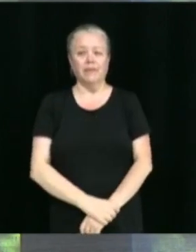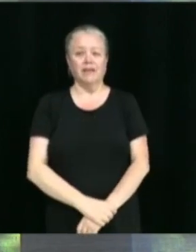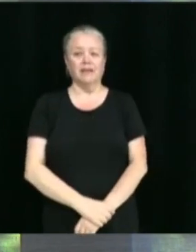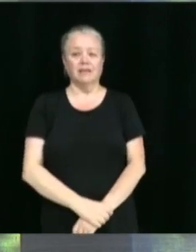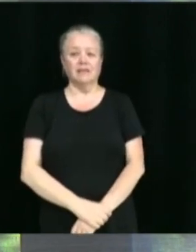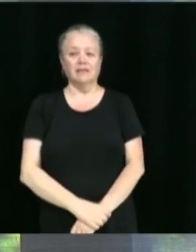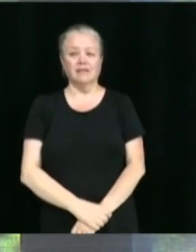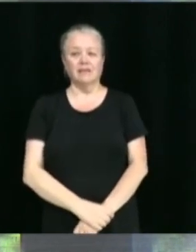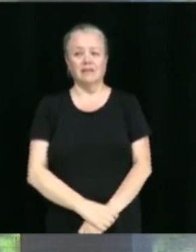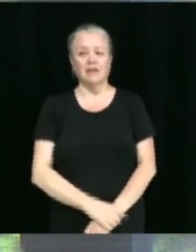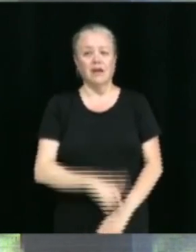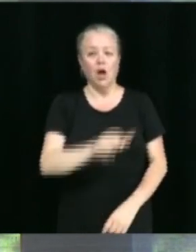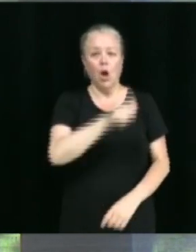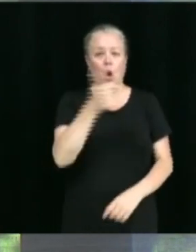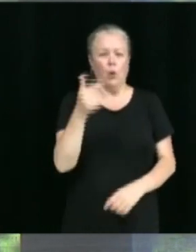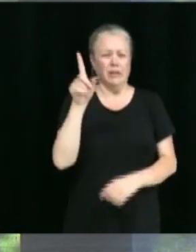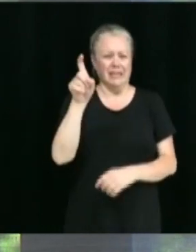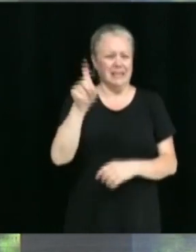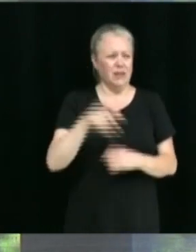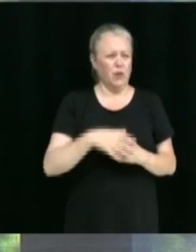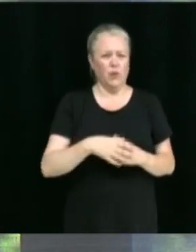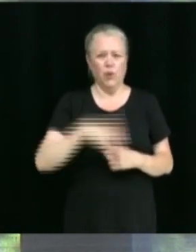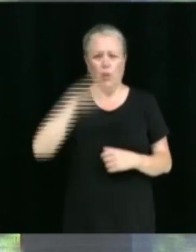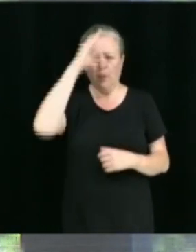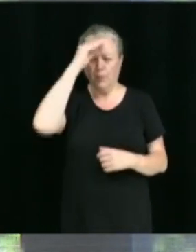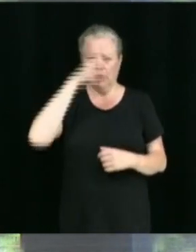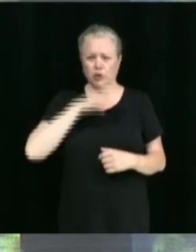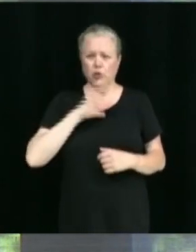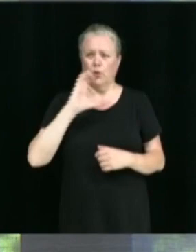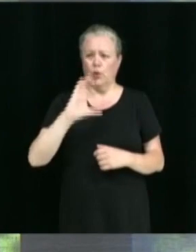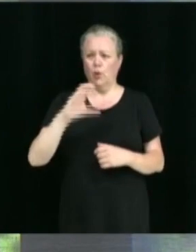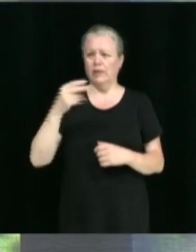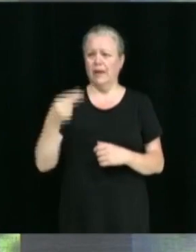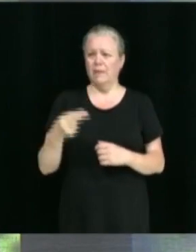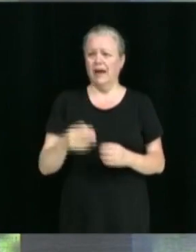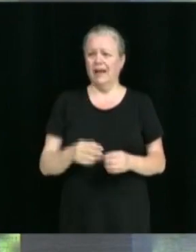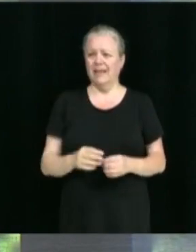Est-ce qu'il y avait d'autres questions? – Il y aurait M. Claude Hébert.